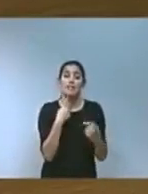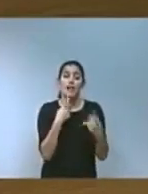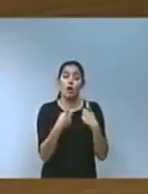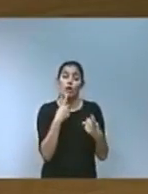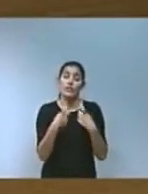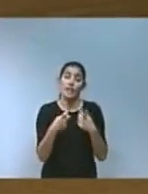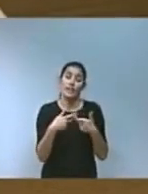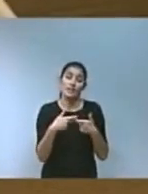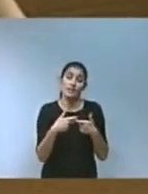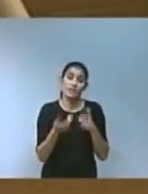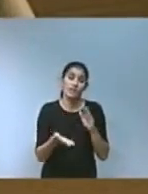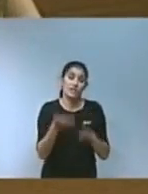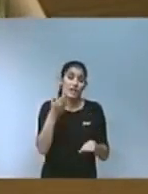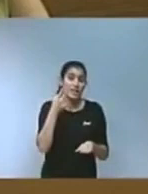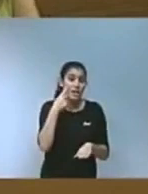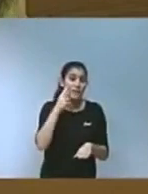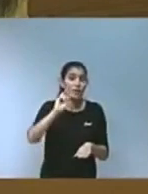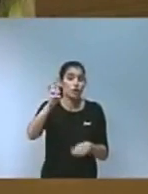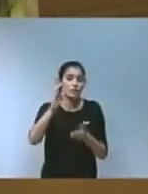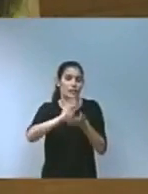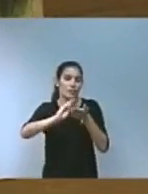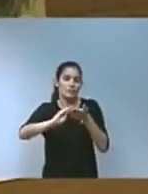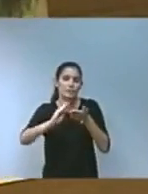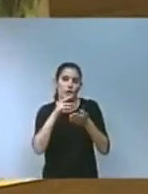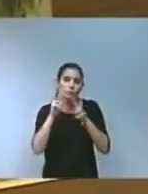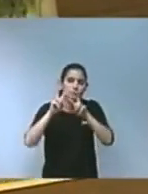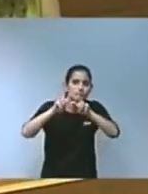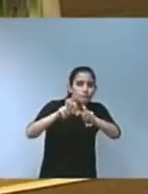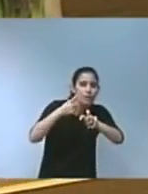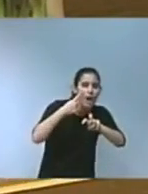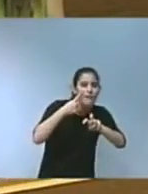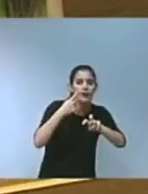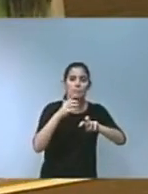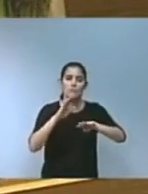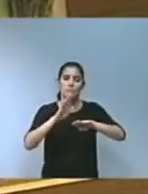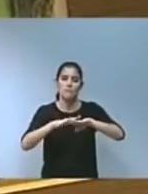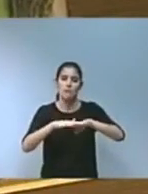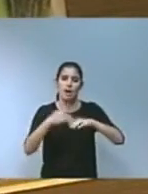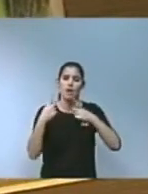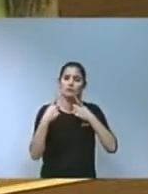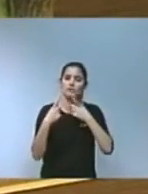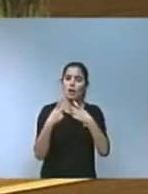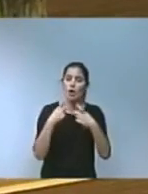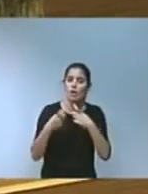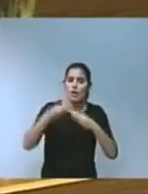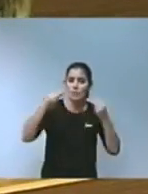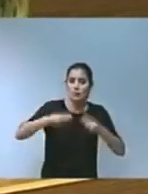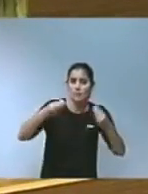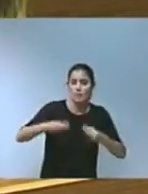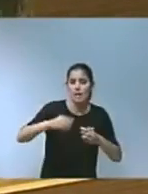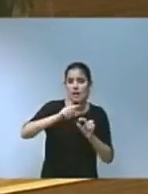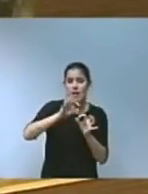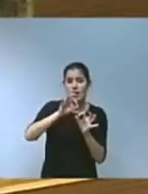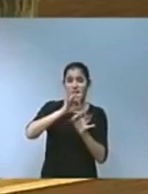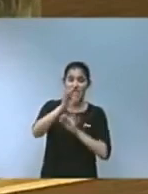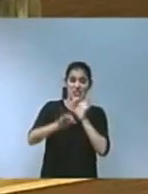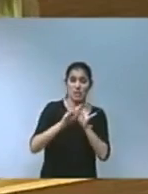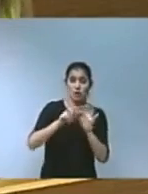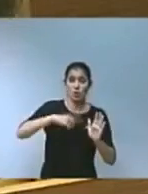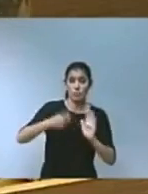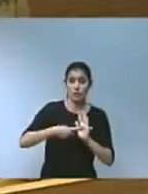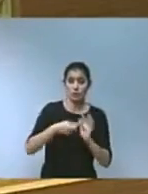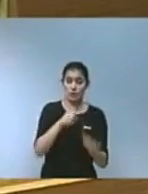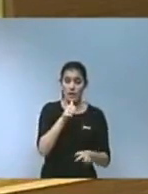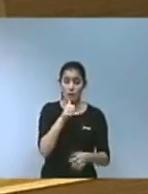administracions implicades per tal de fer correcte i amb visió ampla el cicle integral d'aigua. I sí així pararem